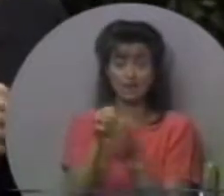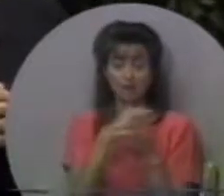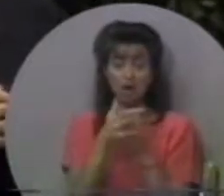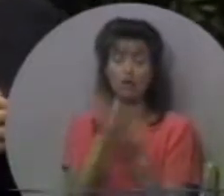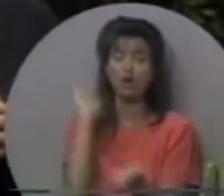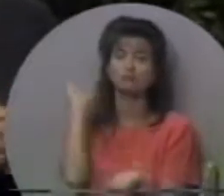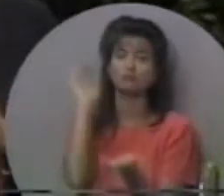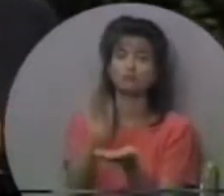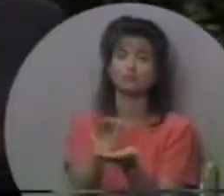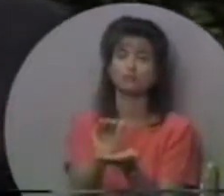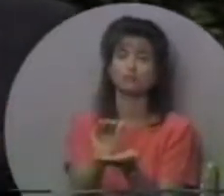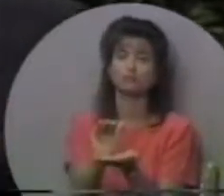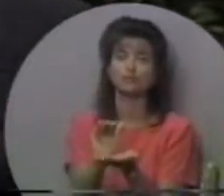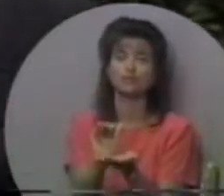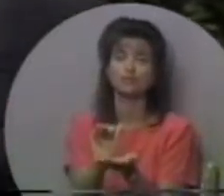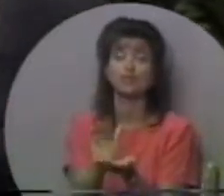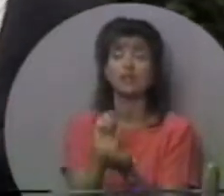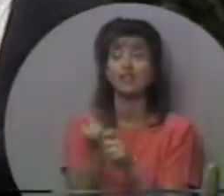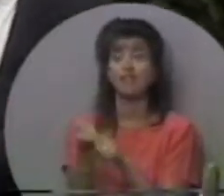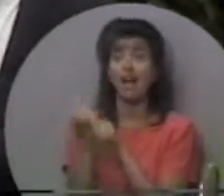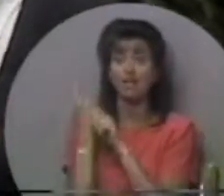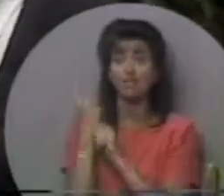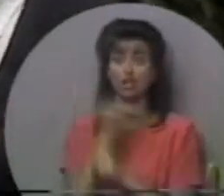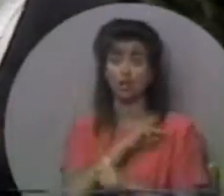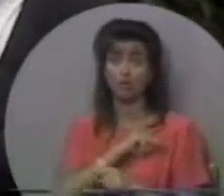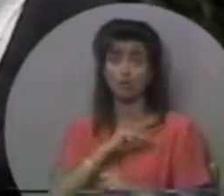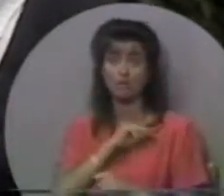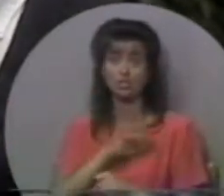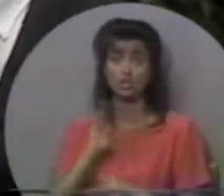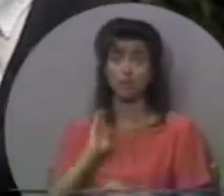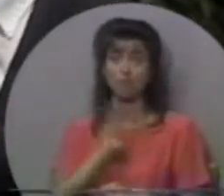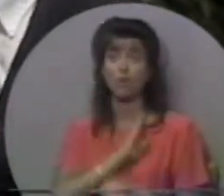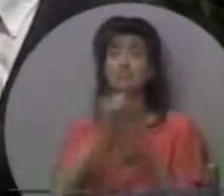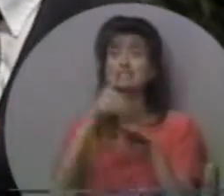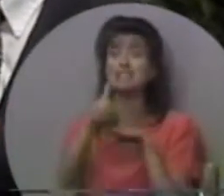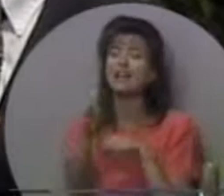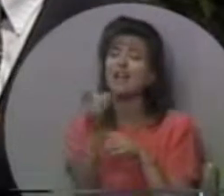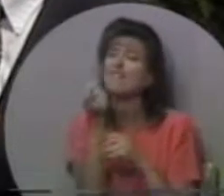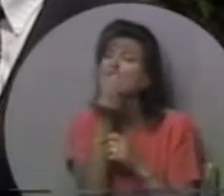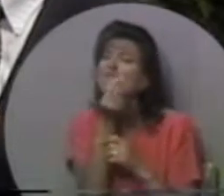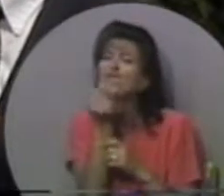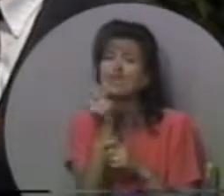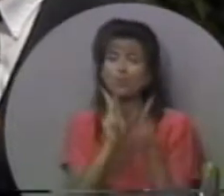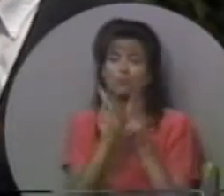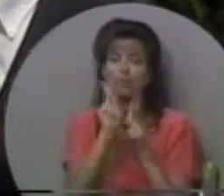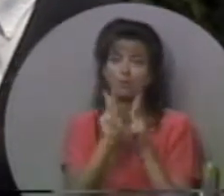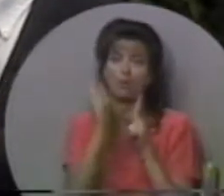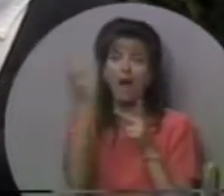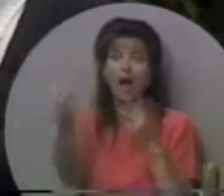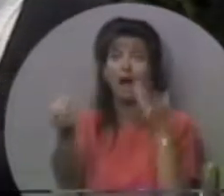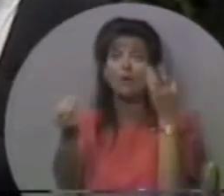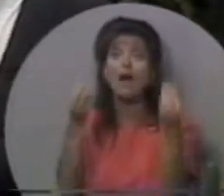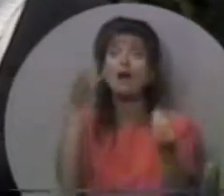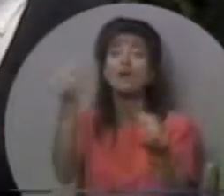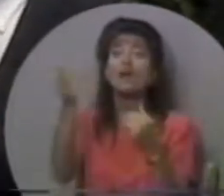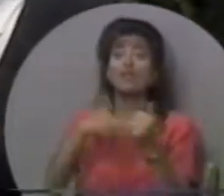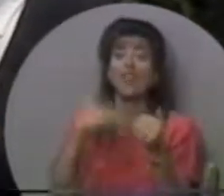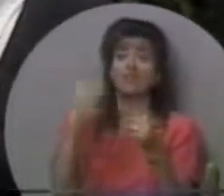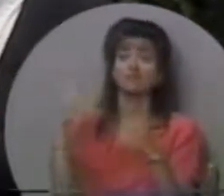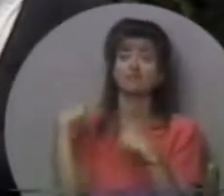пожертвування зменшились в Штатах. Останнім часом, останній рік вислали